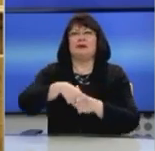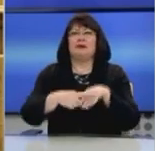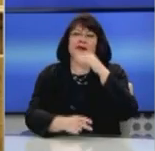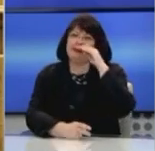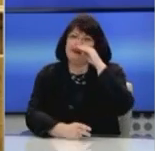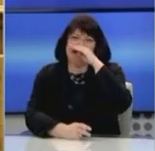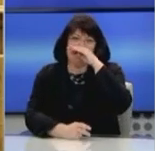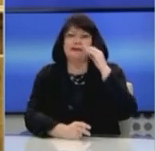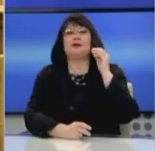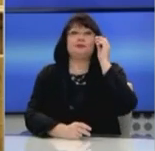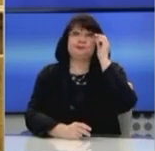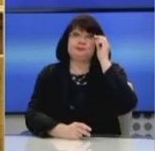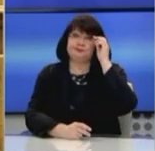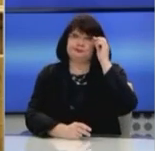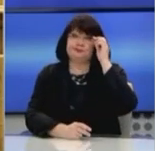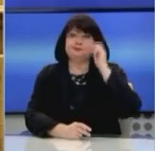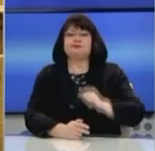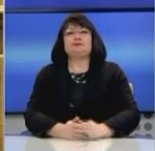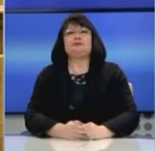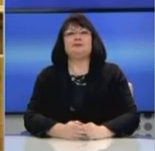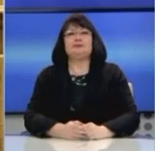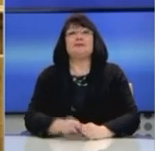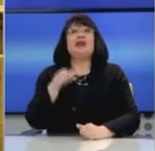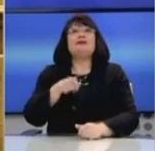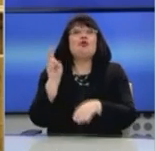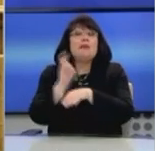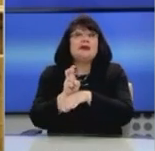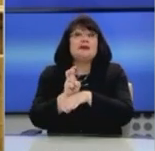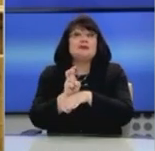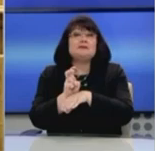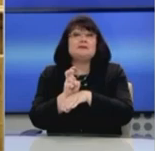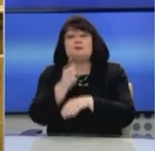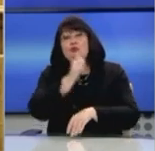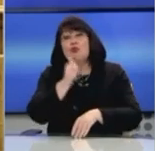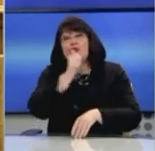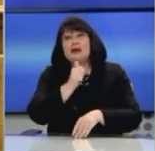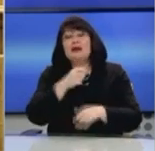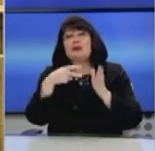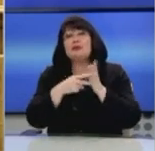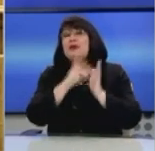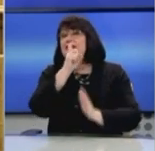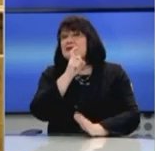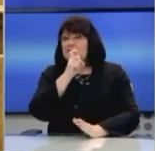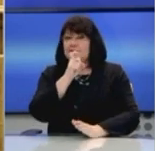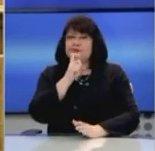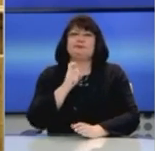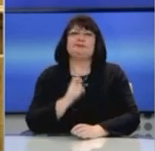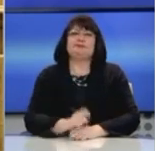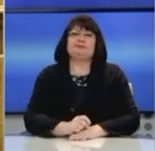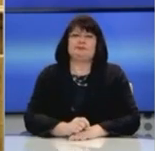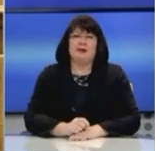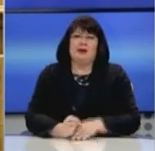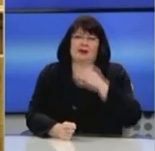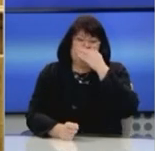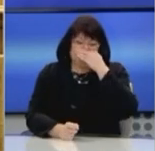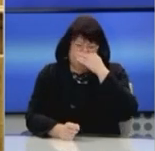που η πανδημία κάνει χειρότερη. Αυτή η πληγή είναι ανοιχτή. Η πληγή της δεκαετίας του 10. Και θα